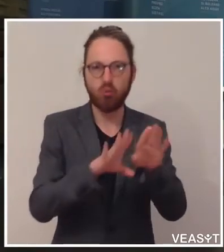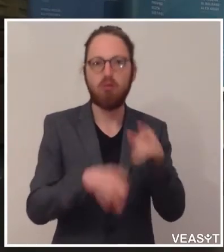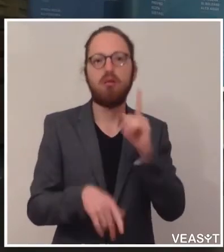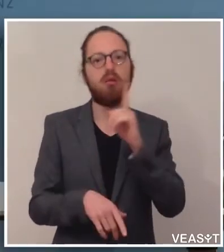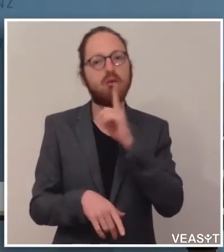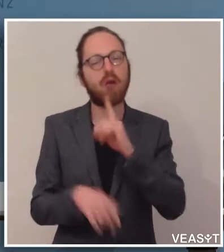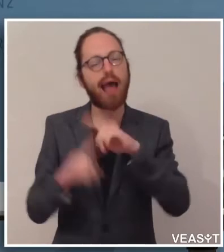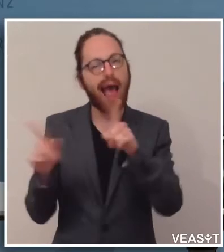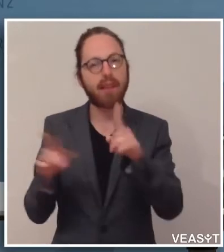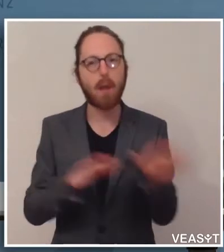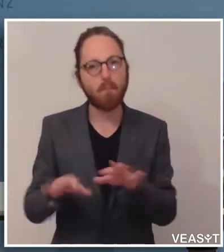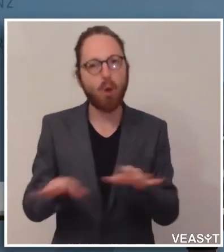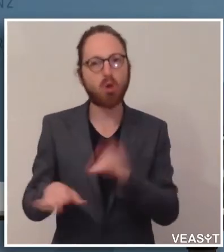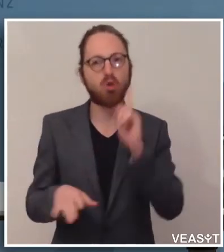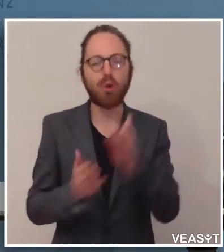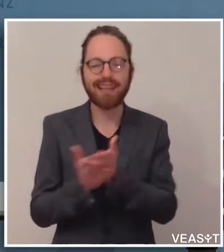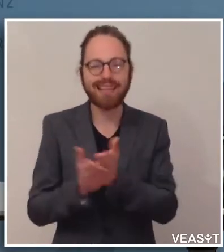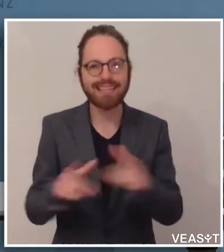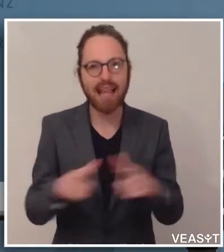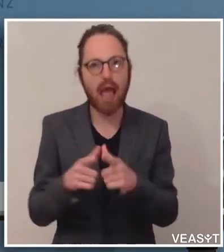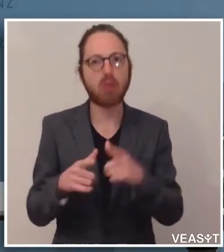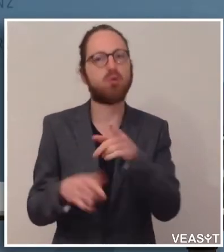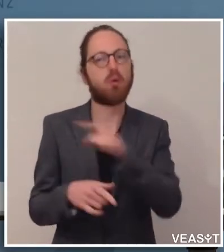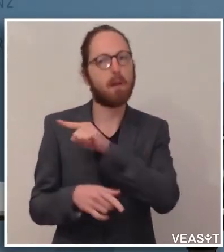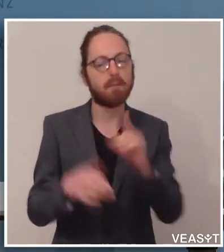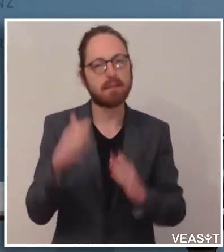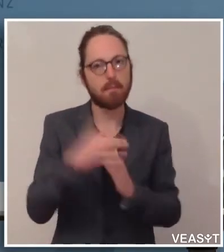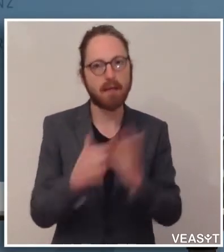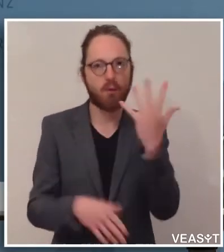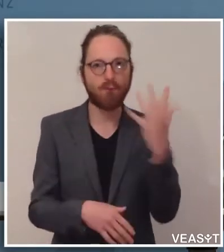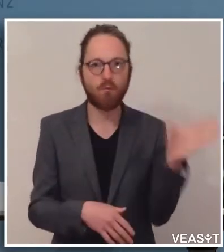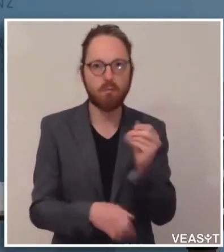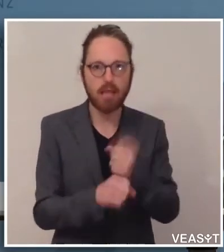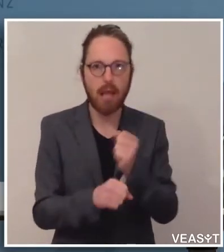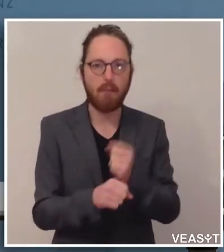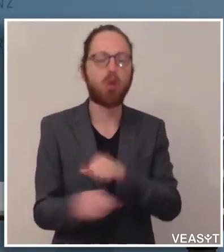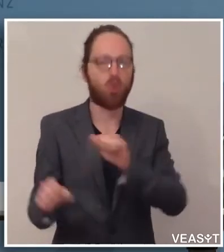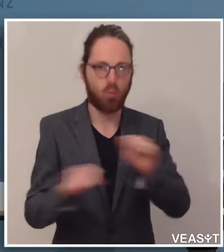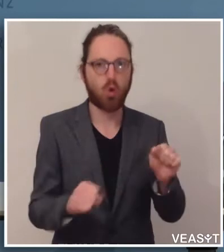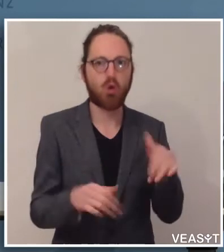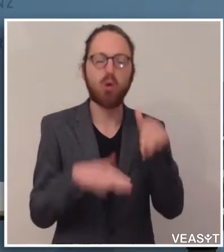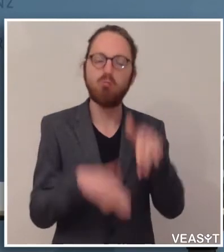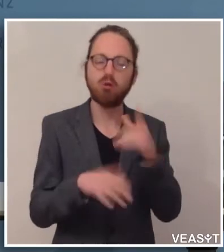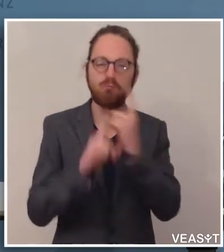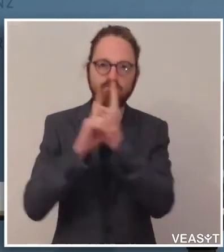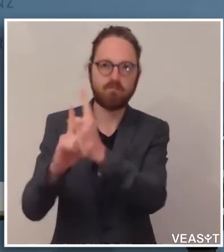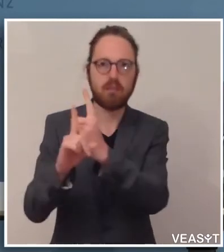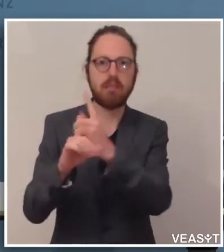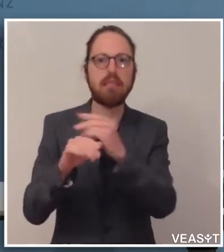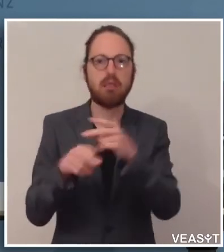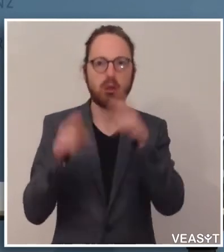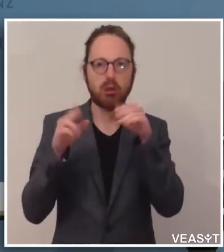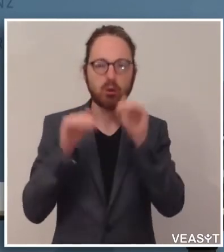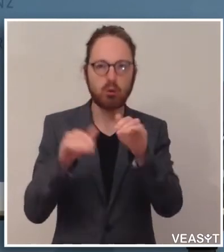Mitarbeitern unter absoluter Einhaltung der Sicherheitsvorschriften, die auch in den verschiedenen Protokollen, die zwischen Arbeitgebern und